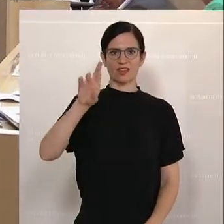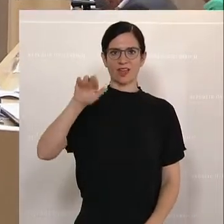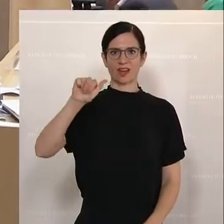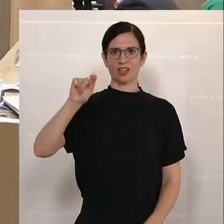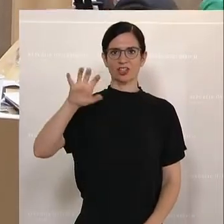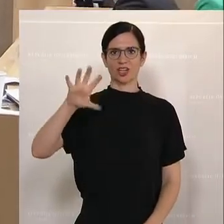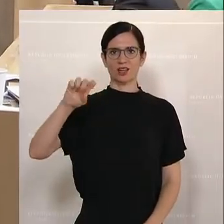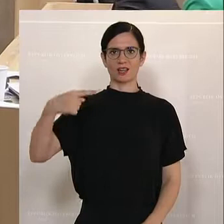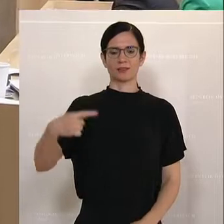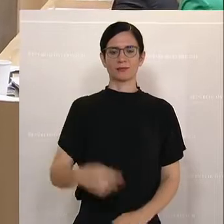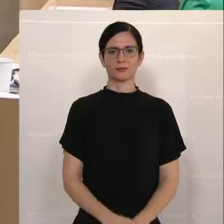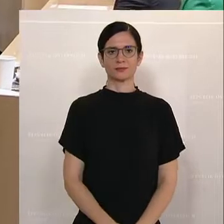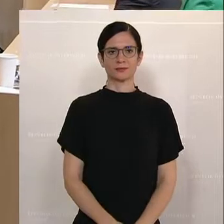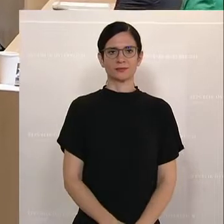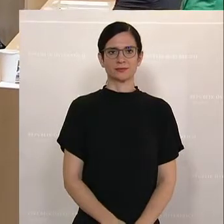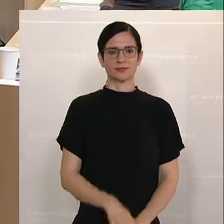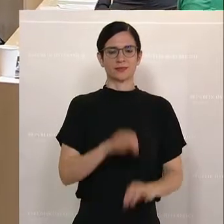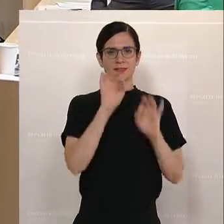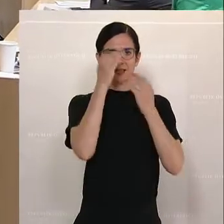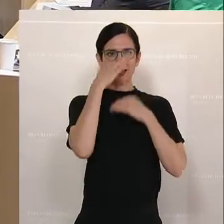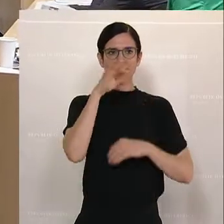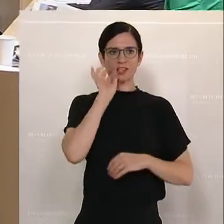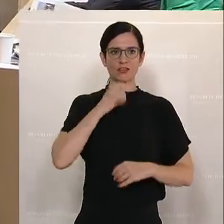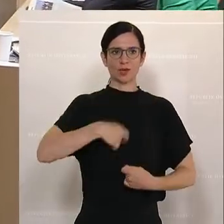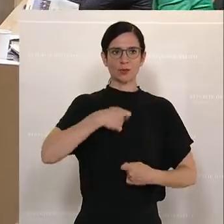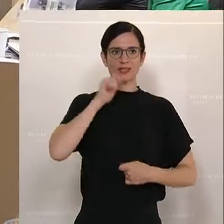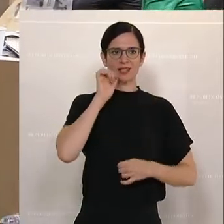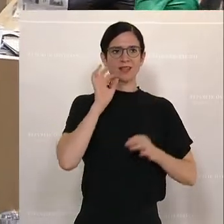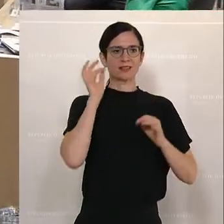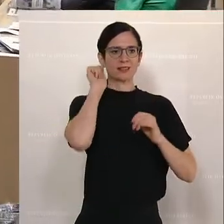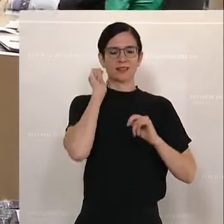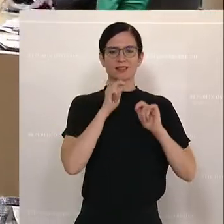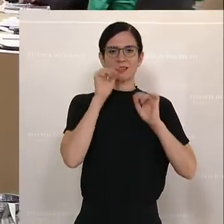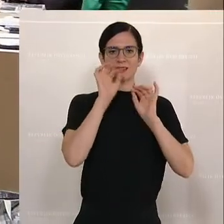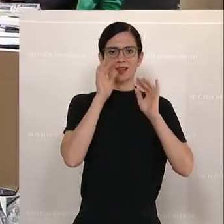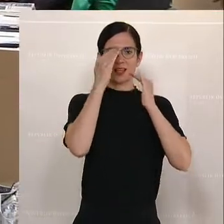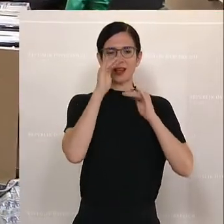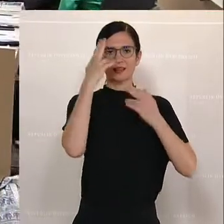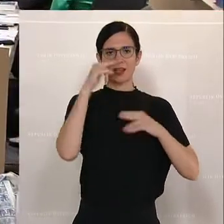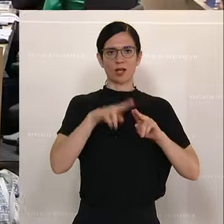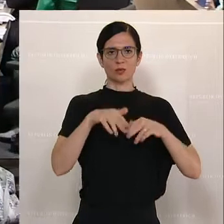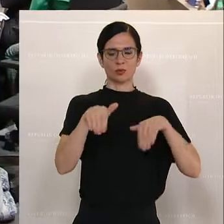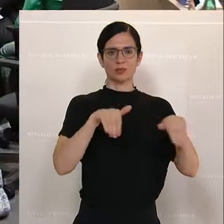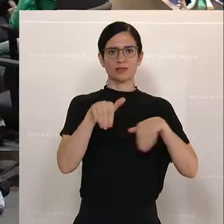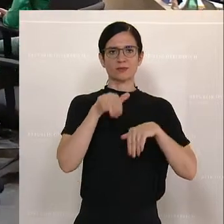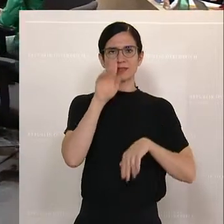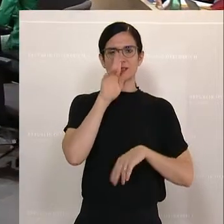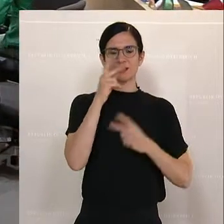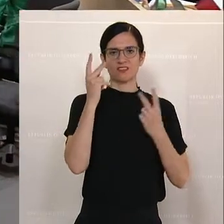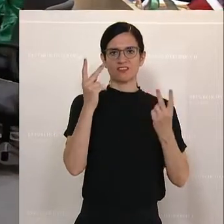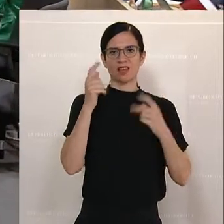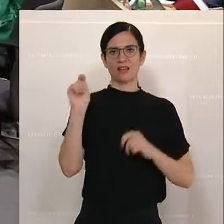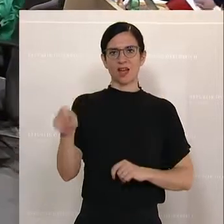der Grünen aus Schwarz. Herr Präsidentin, sehr geehrter Herr Bundesminister, die Abgeordnete, werte